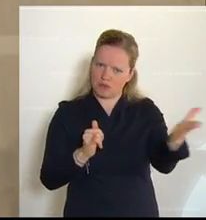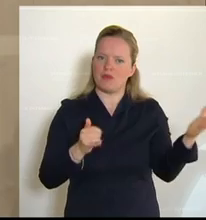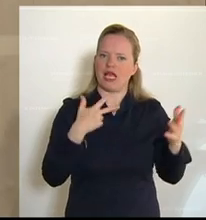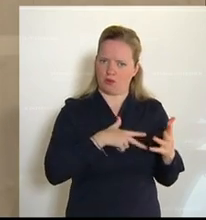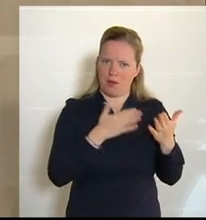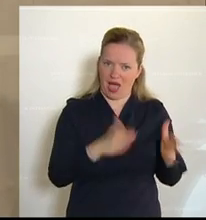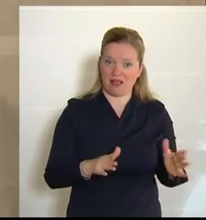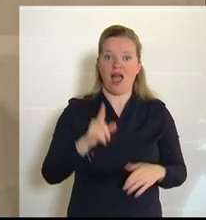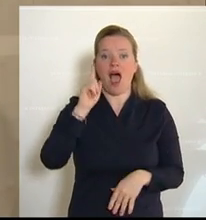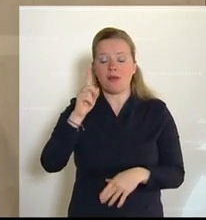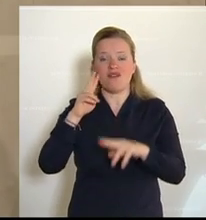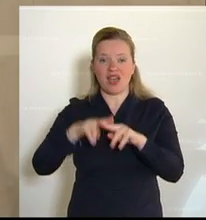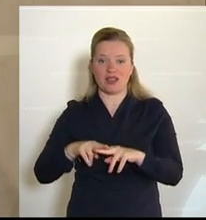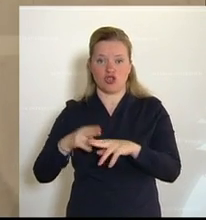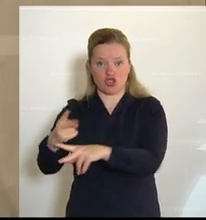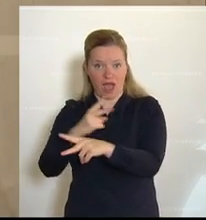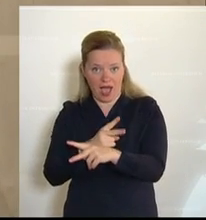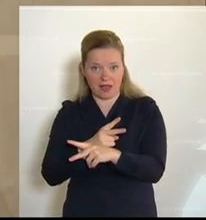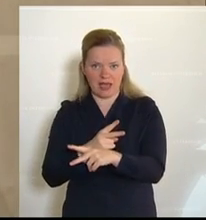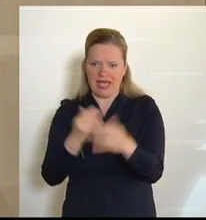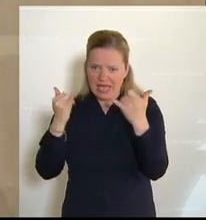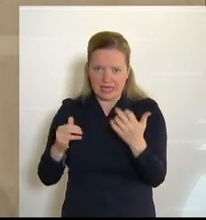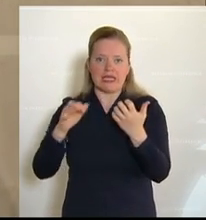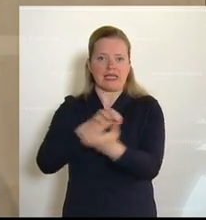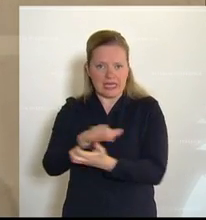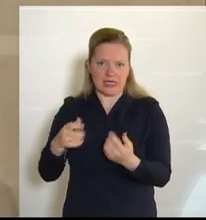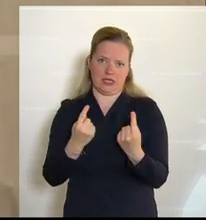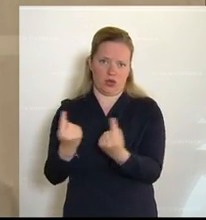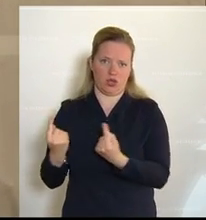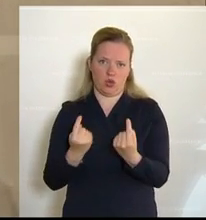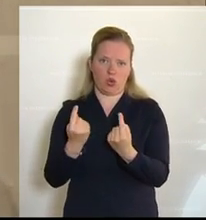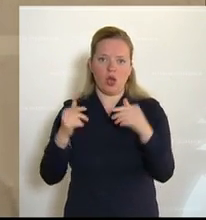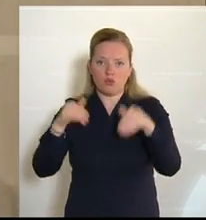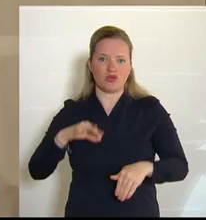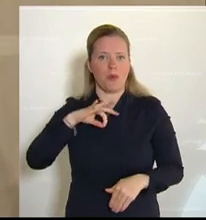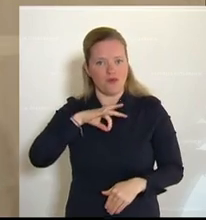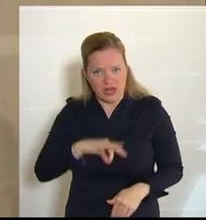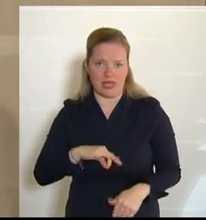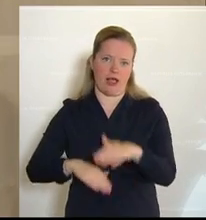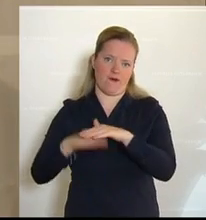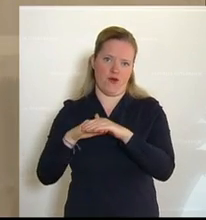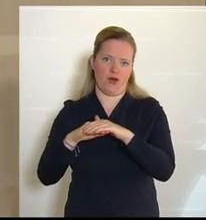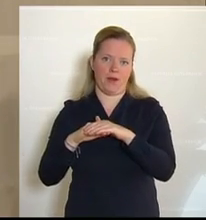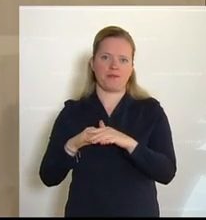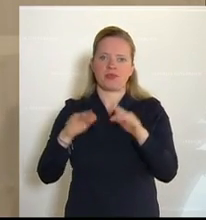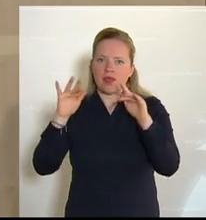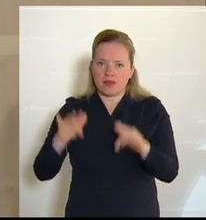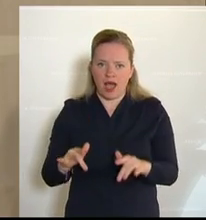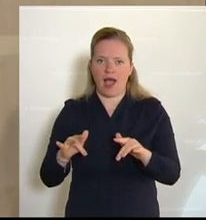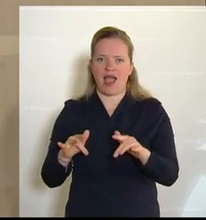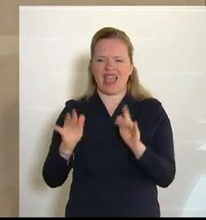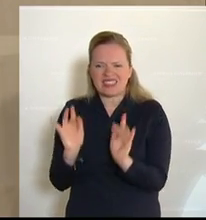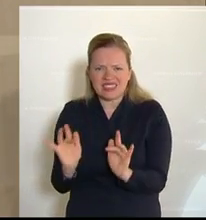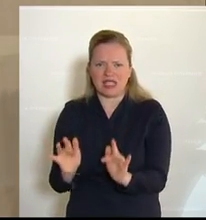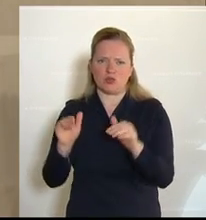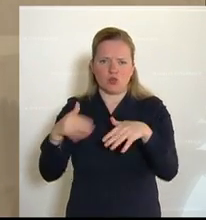dass der Staat in einer Krisenzeit seine Pflicht erfüllt, wenn es darum geht, Existenten zu sichern